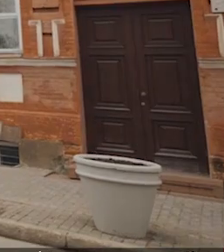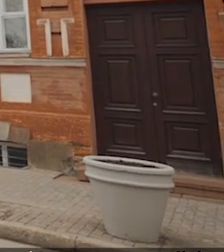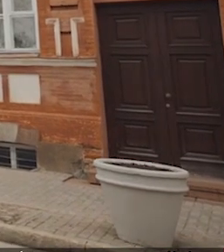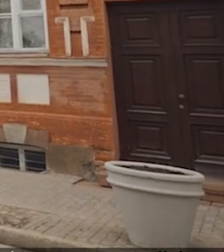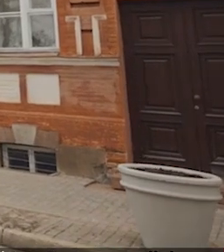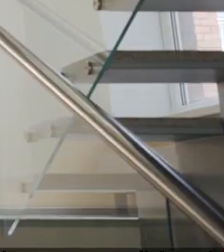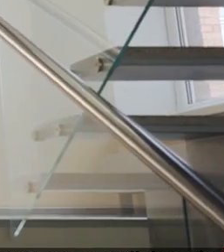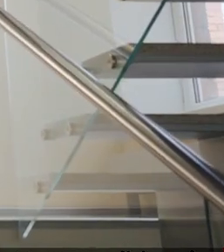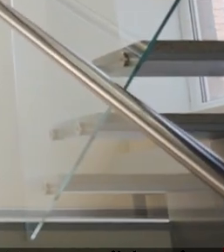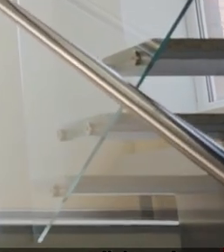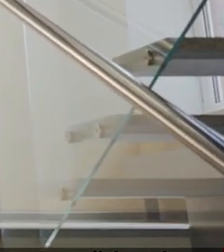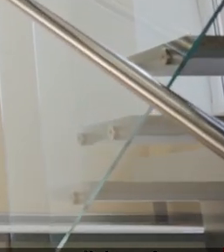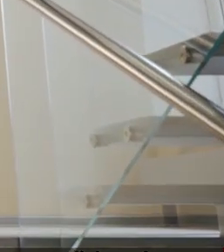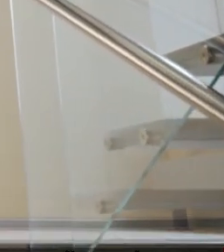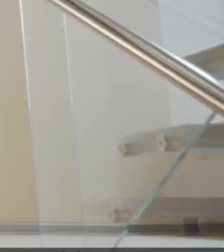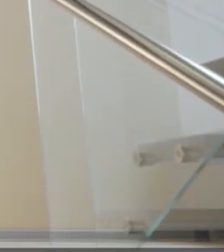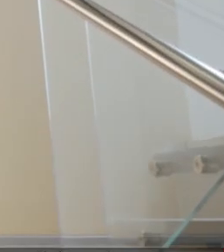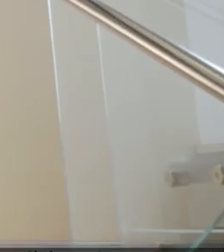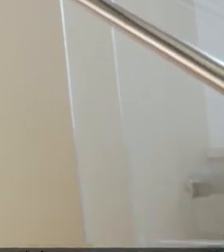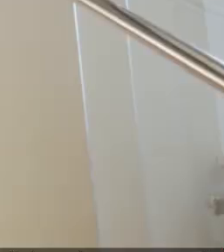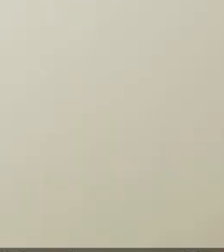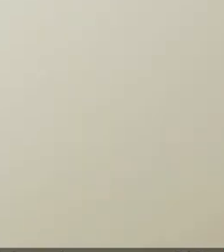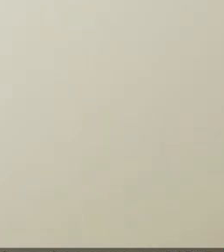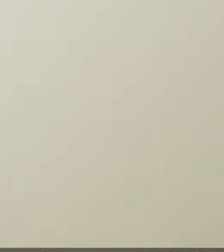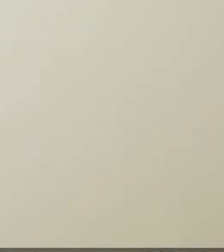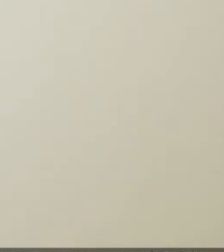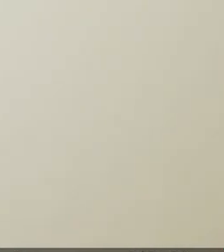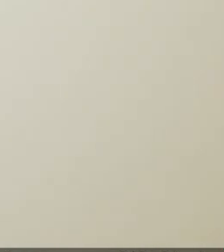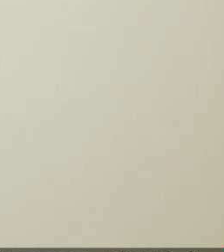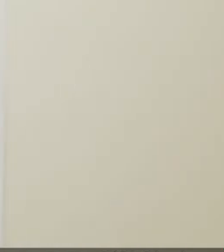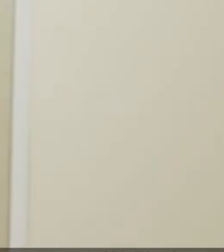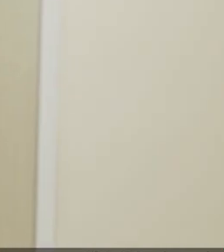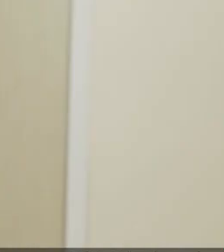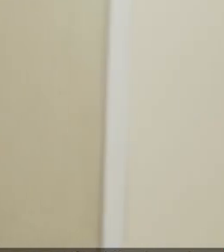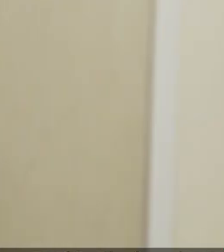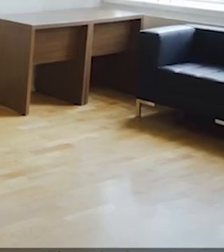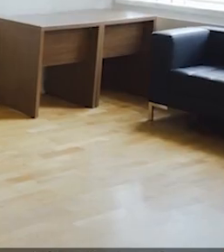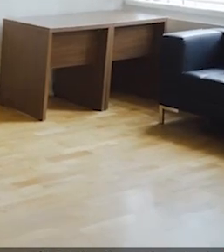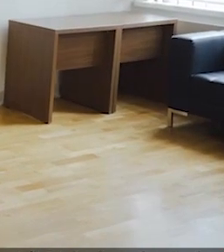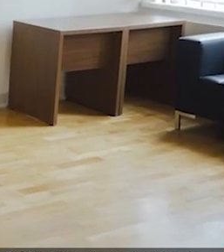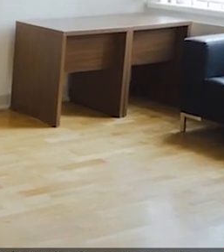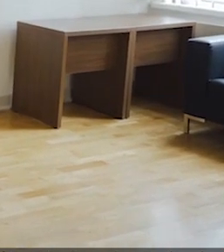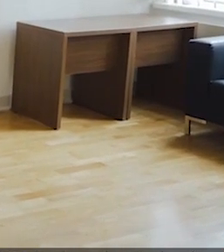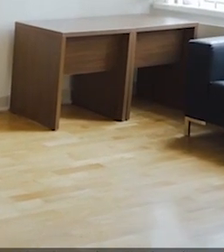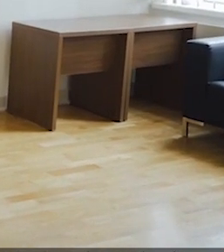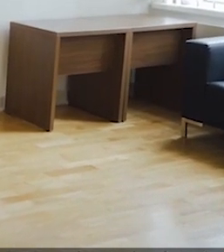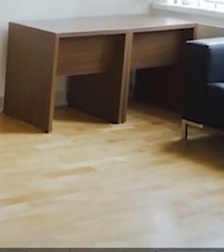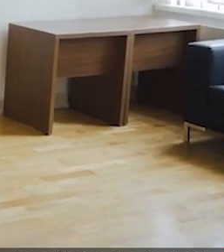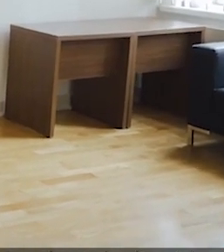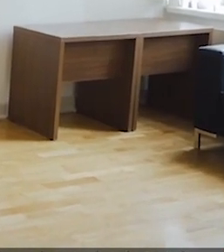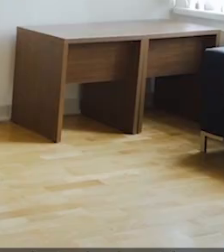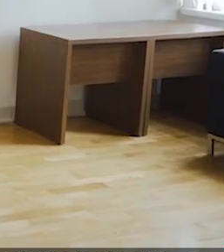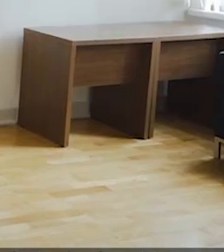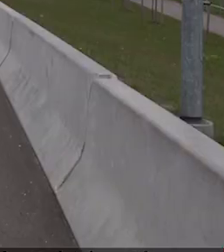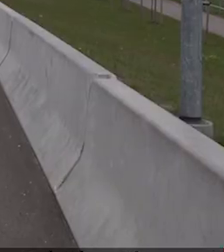Trešais jautājums saistīts ar likumu zināšanu – tādu likumu, kas vistiešākajā veidā skar darbu pašvaldībām. Tātad deputātu